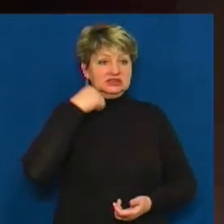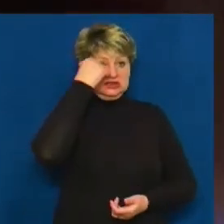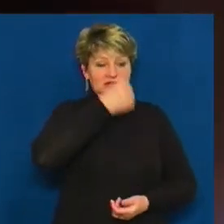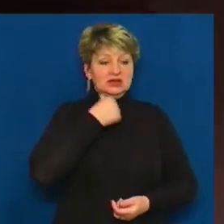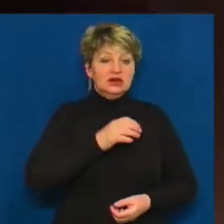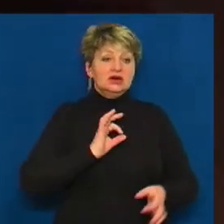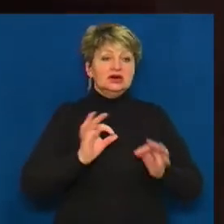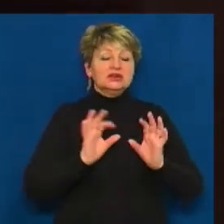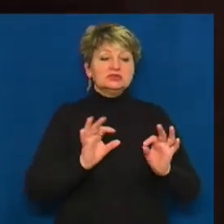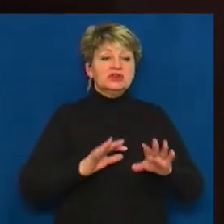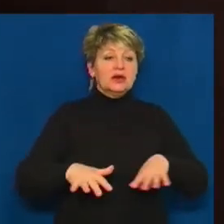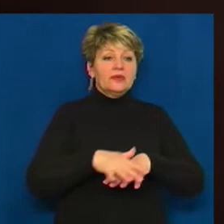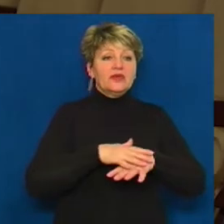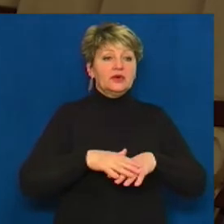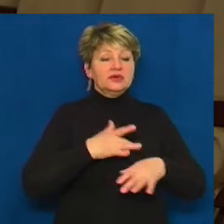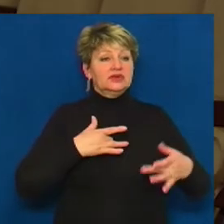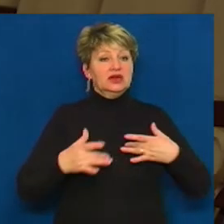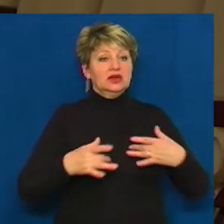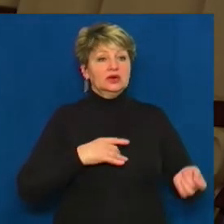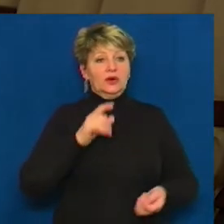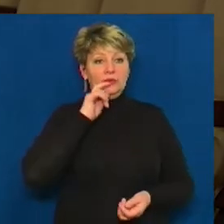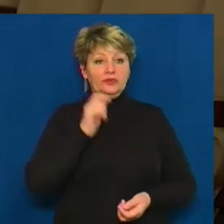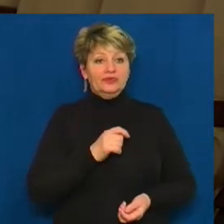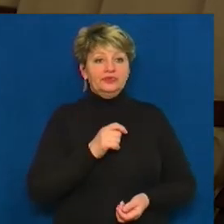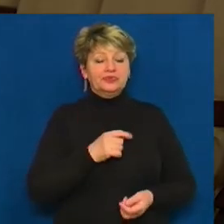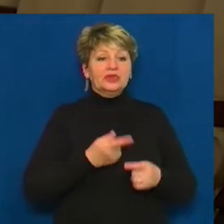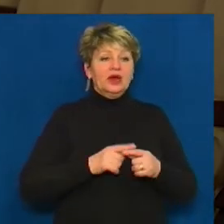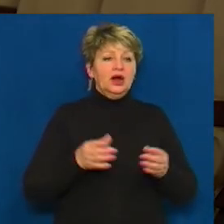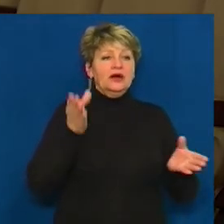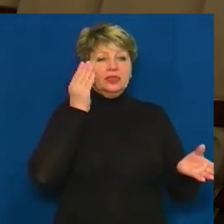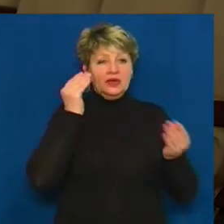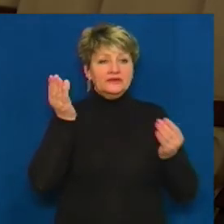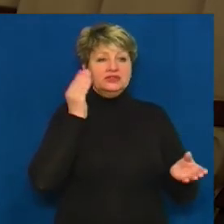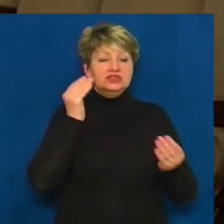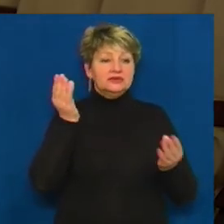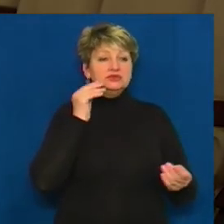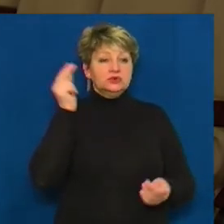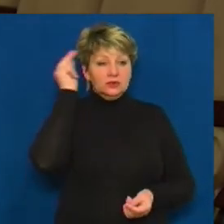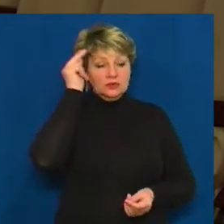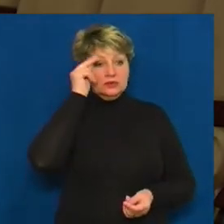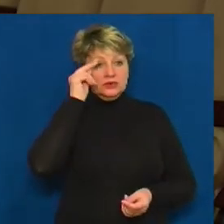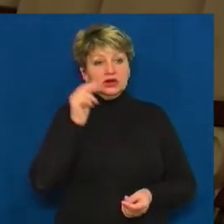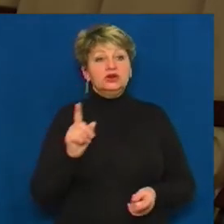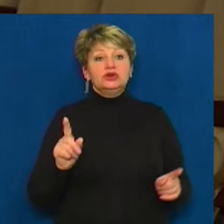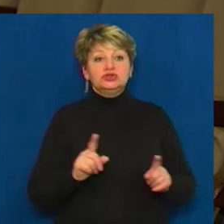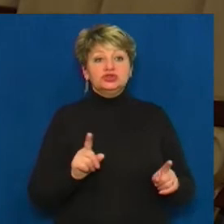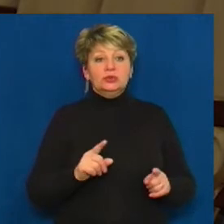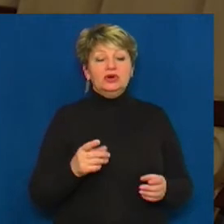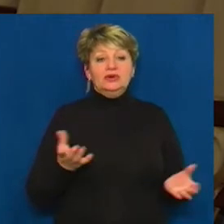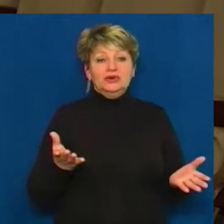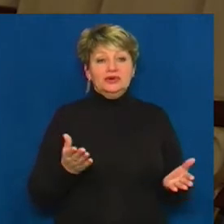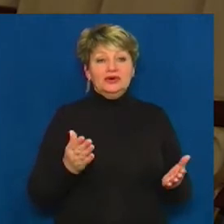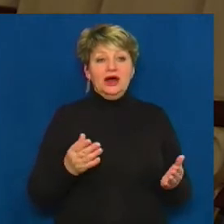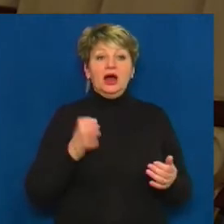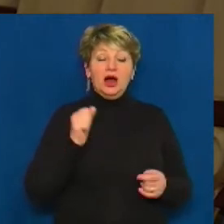артист України Юрій Берлінський. Вони навчаються, вивчаються і не вивчають, або так, знаєте, поверхнево.